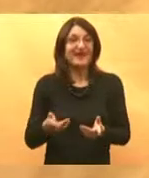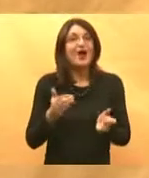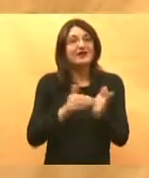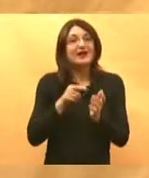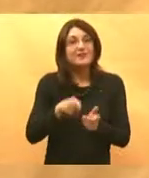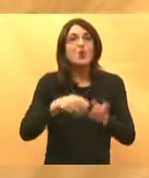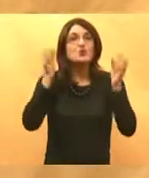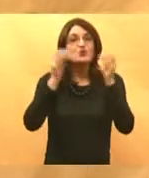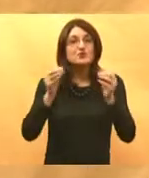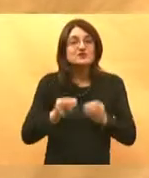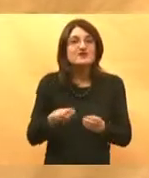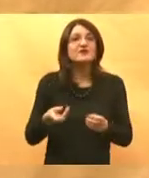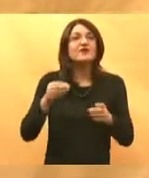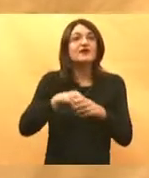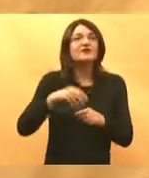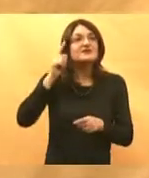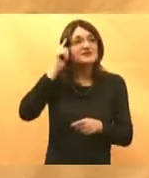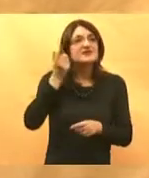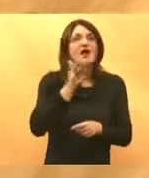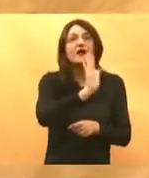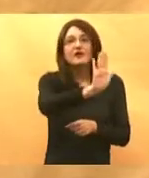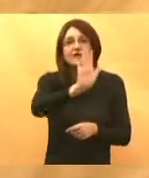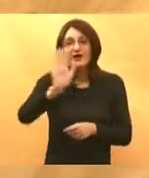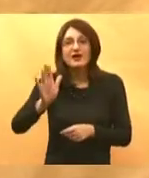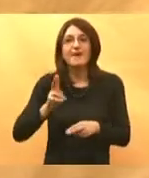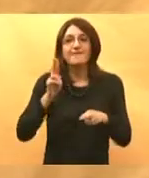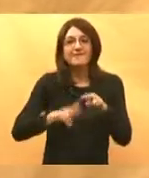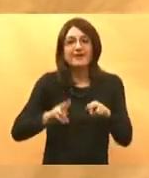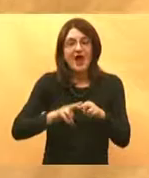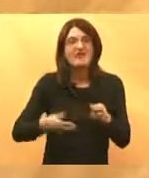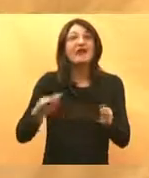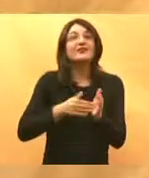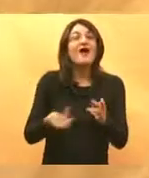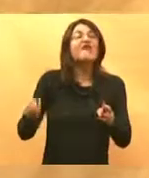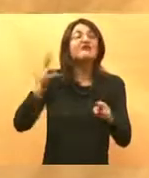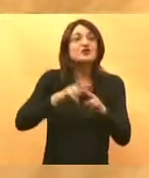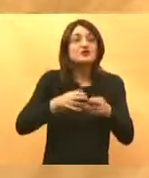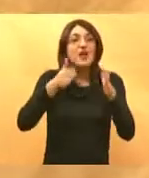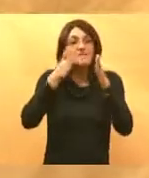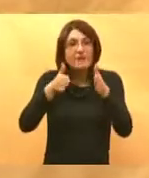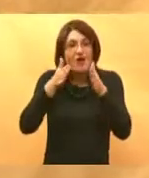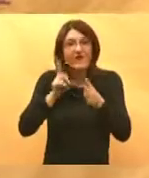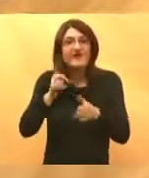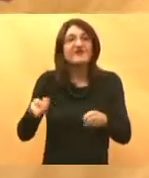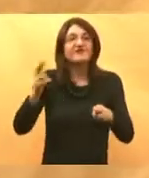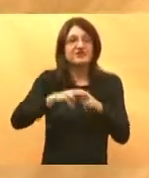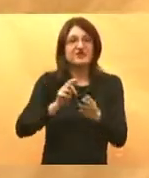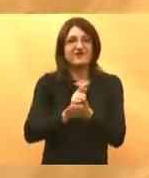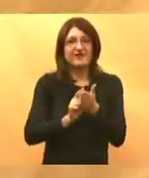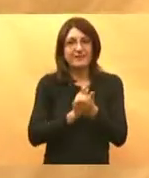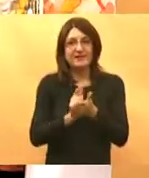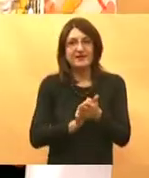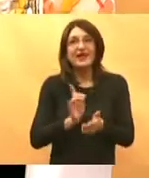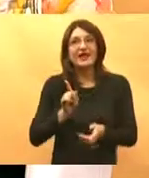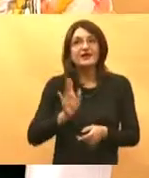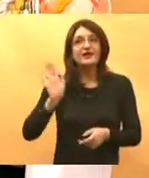sustavu više sudionika koji će naučiti pacijente njihovim pravima i trebamo više povjerenja ali i više vremena kod obiteljskog lješnika i pacijente njihovim